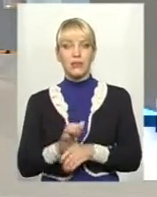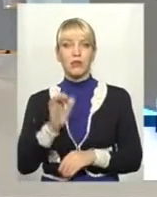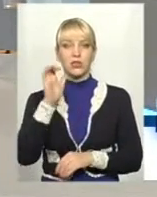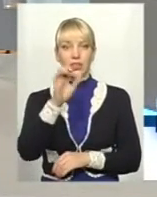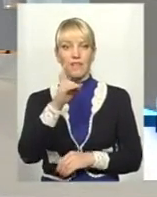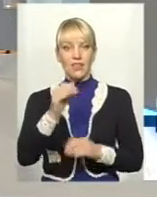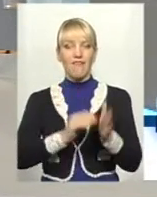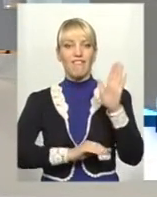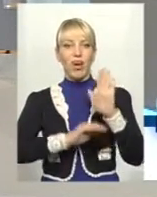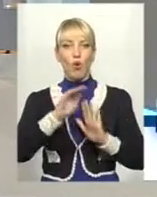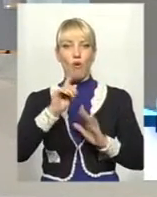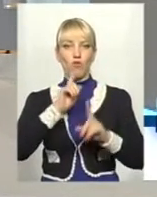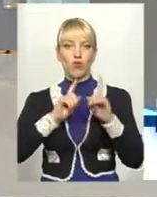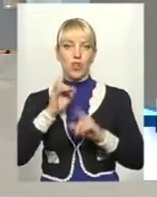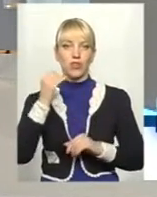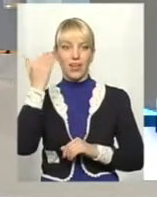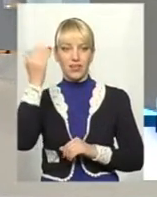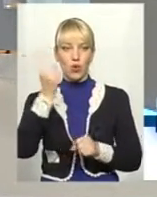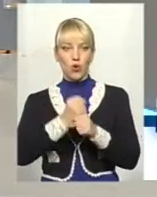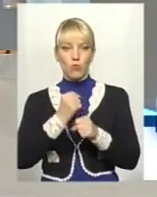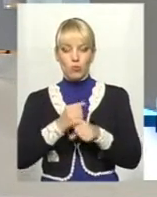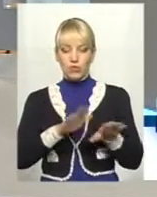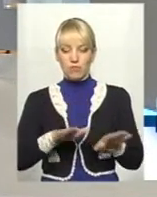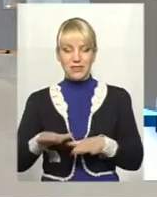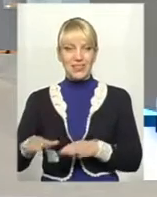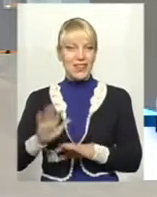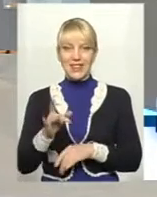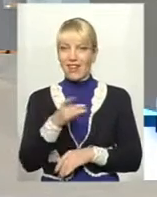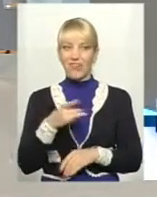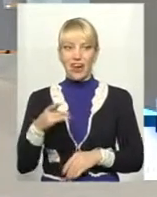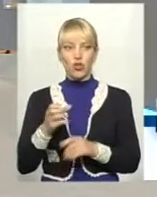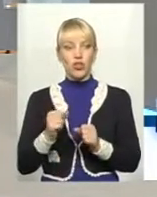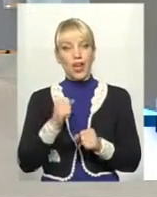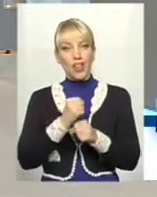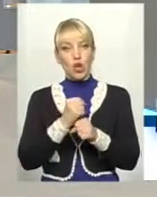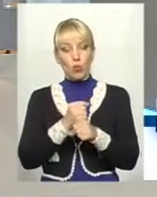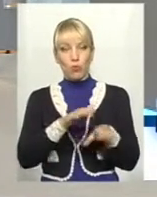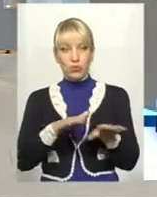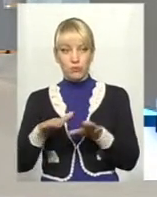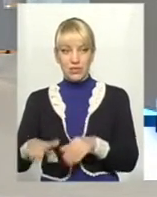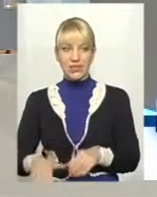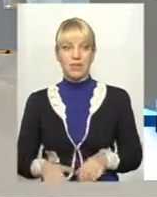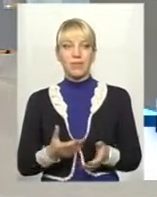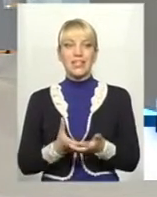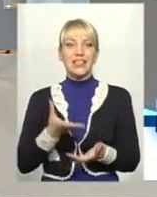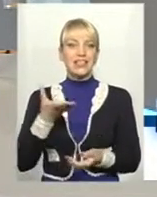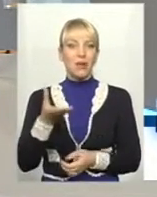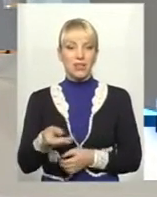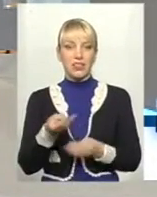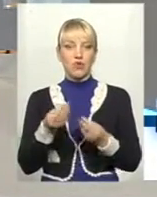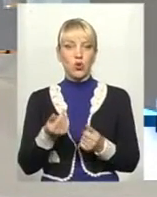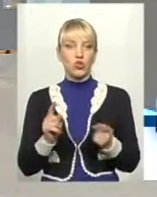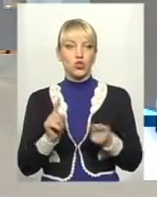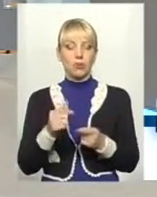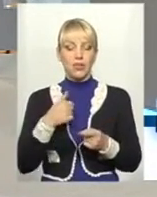на Верховну Раду, на їхні робочі місця, не в райони, де вони, а на робочі місця. Заплатив гроші, щоб мені